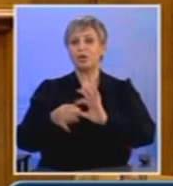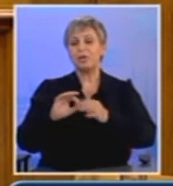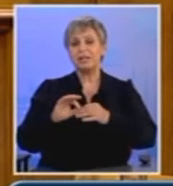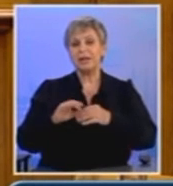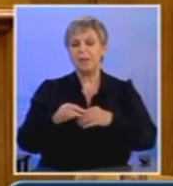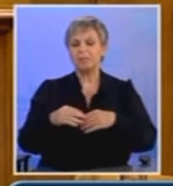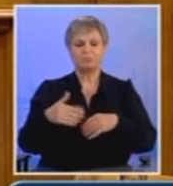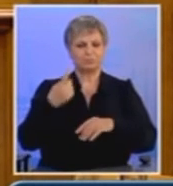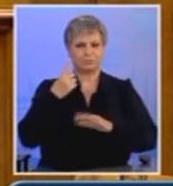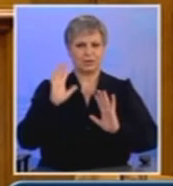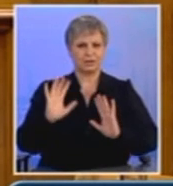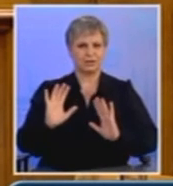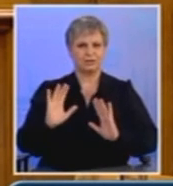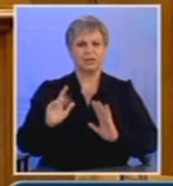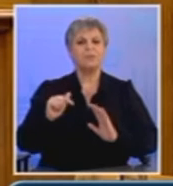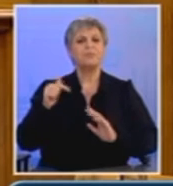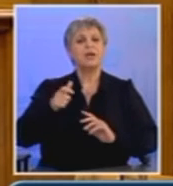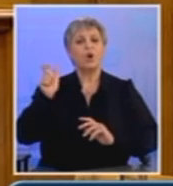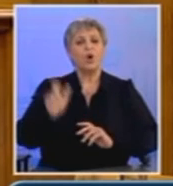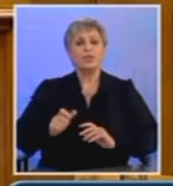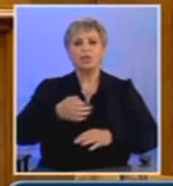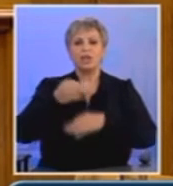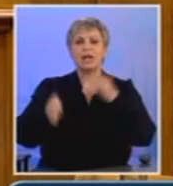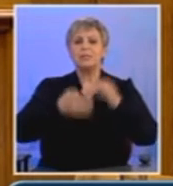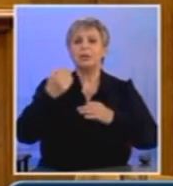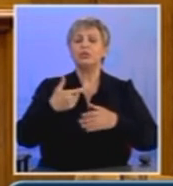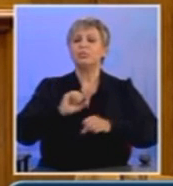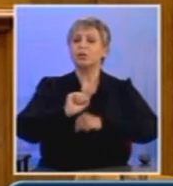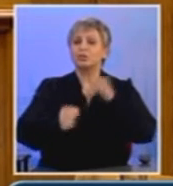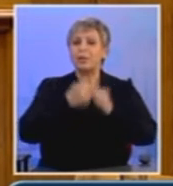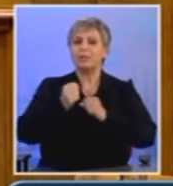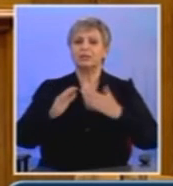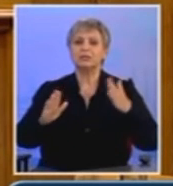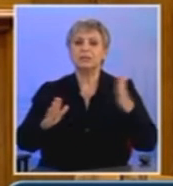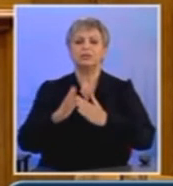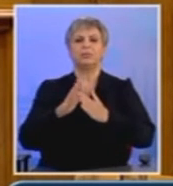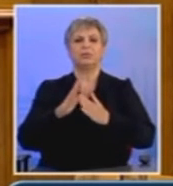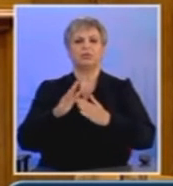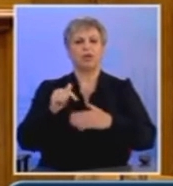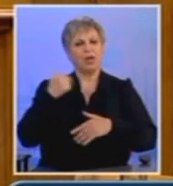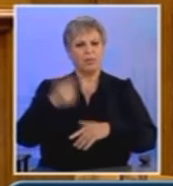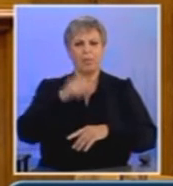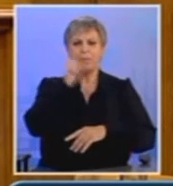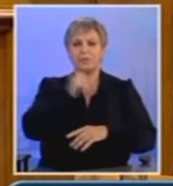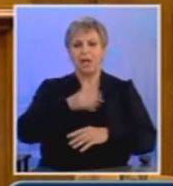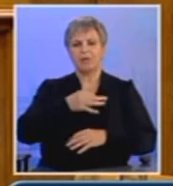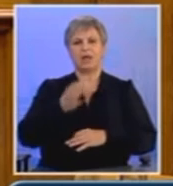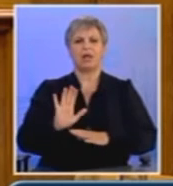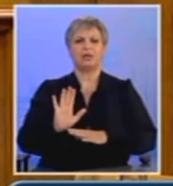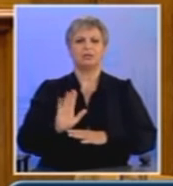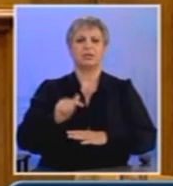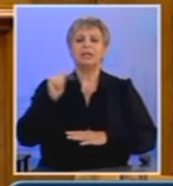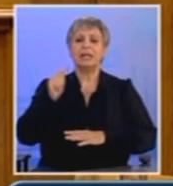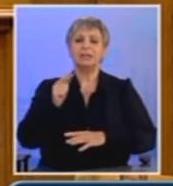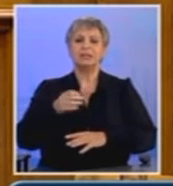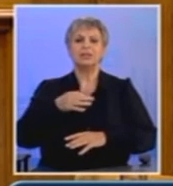μπορούσατε για να αντιμετωπίσετε τους εκβιασμούς των δανειστών. Λέτε ψέματα. Παραμυθιάσατε μεγάλο μέρος του λαού ότι αρκεί